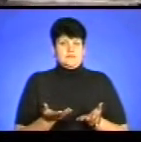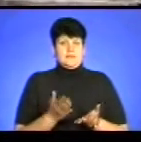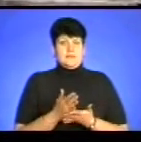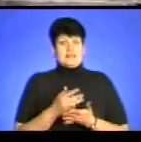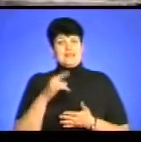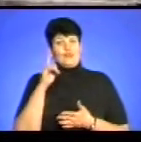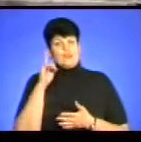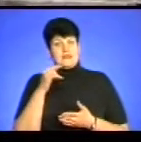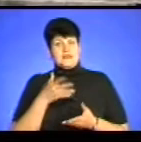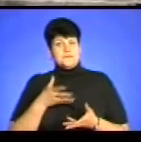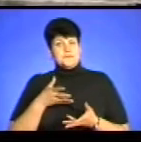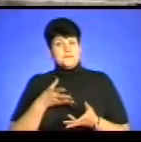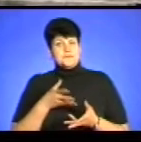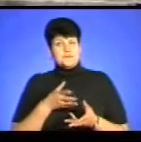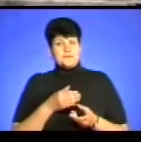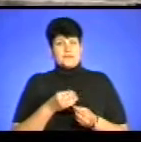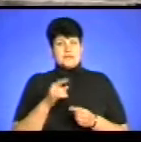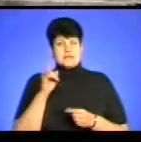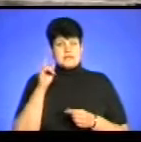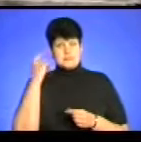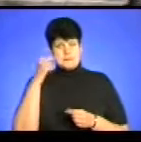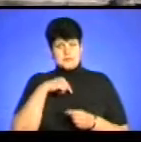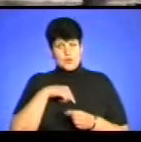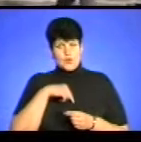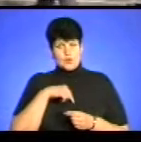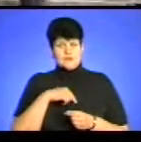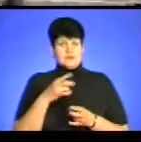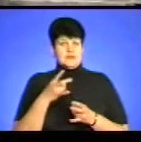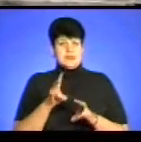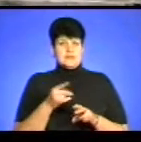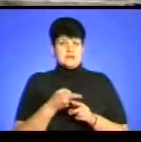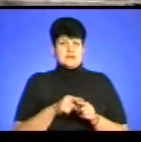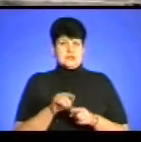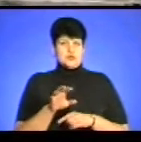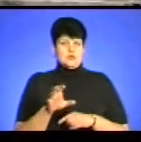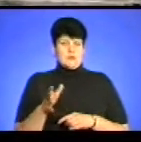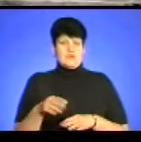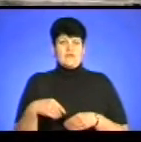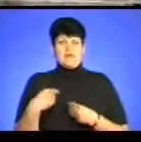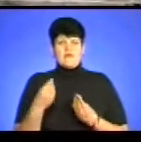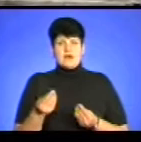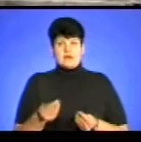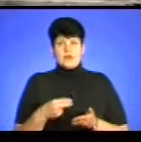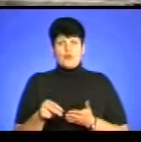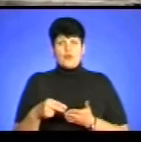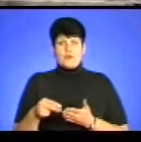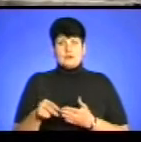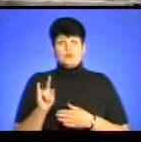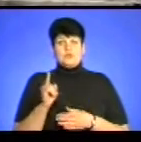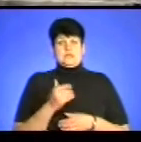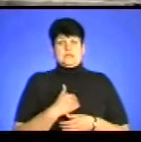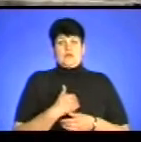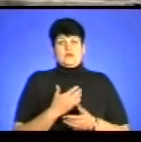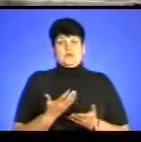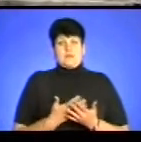підхід, знати зоопсихологію, то не варто таких собачок давати і купляти, бо дитина захотіла.